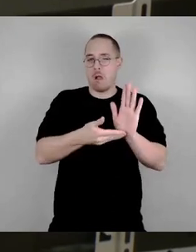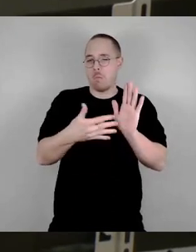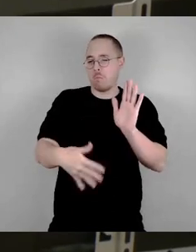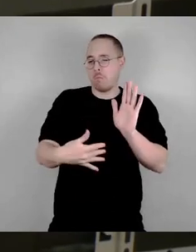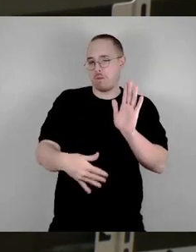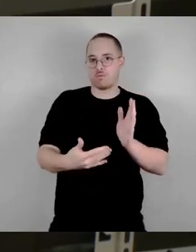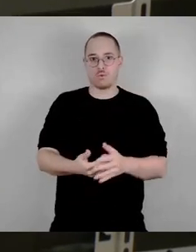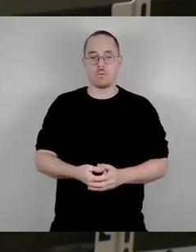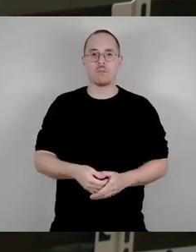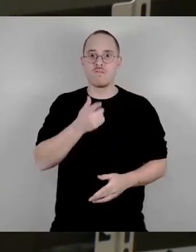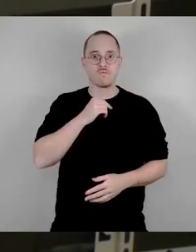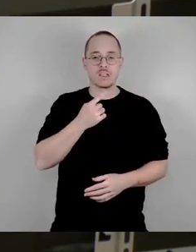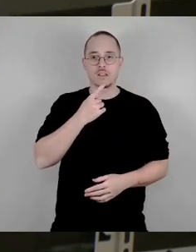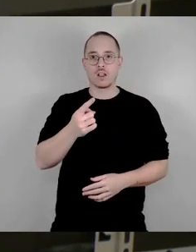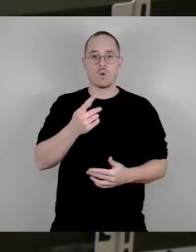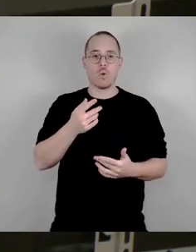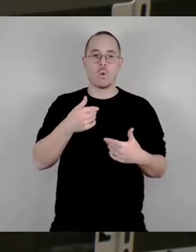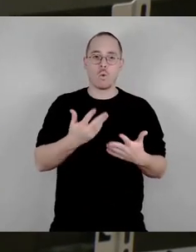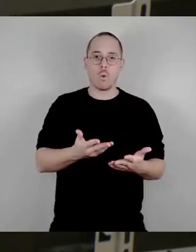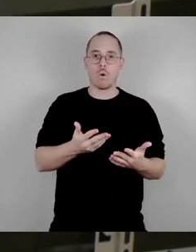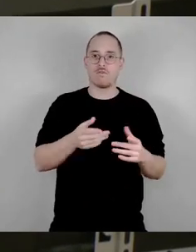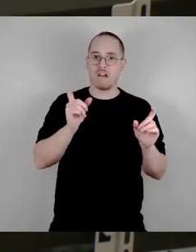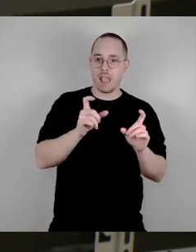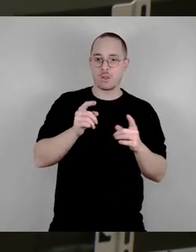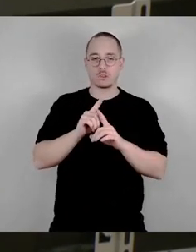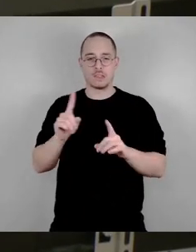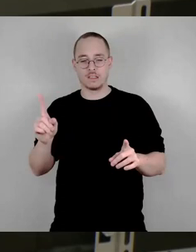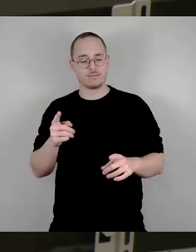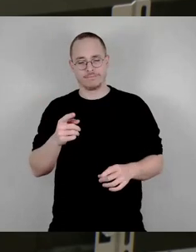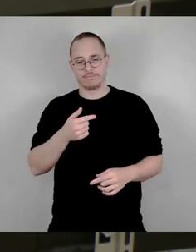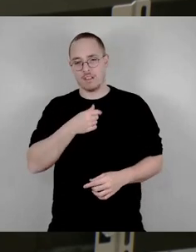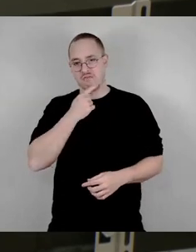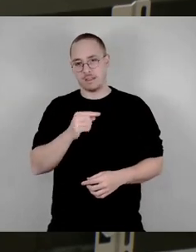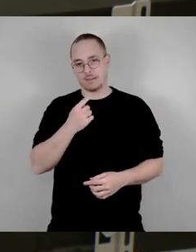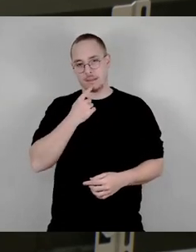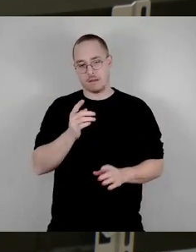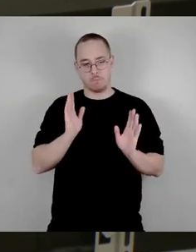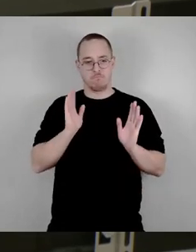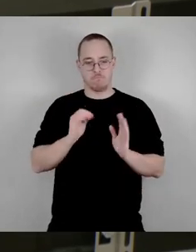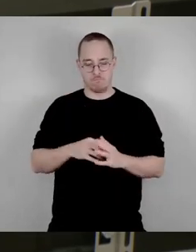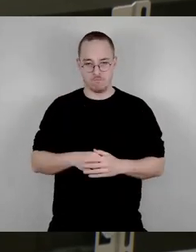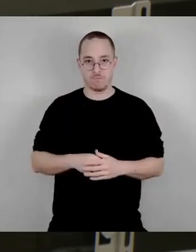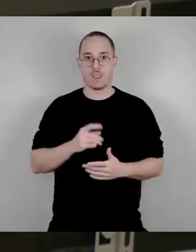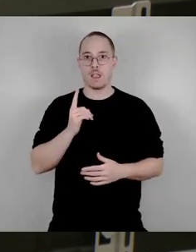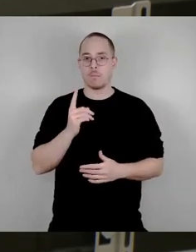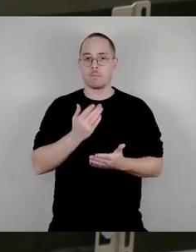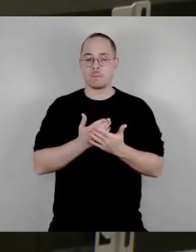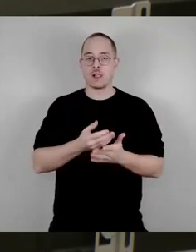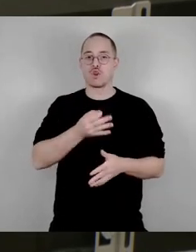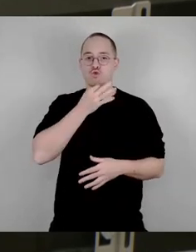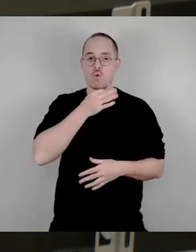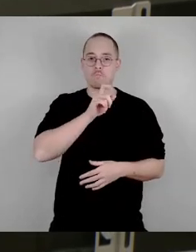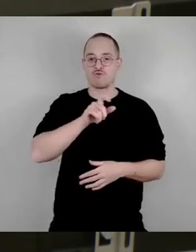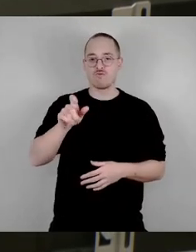sinnvoll, hier zu feiern, oder ist es nicht sinnvoll, zu feiern. Ich finde, wenn junge Menschen von 18 Jahren,